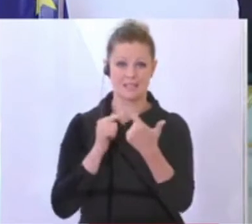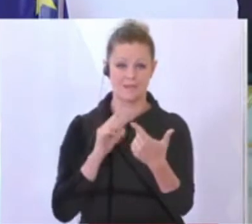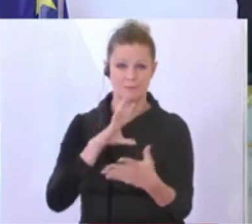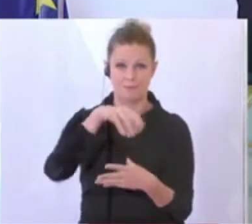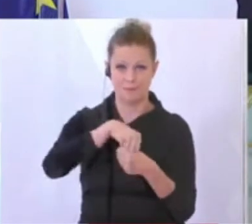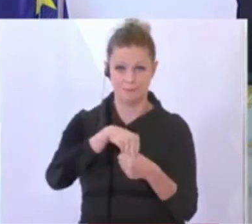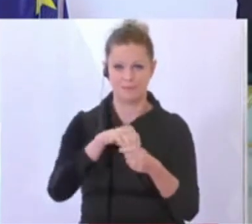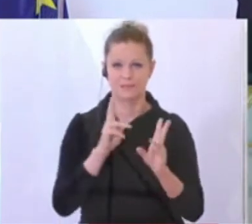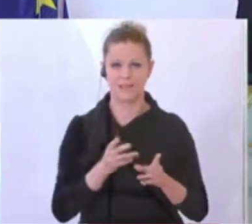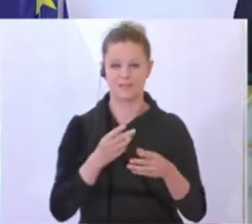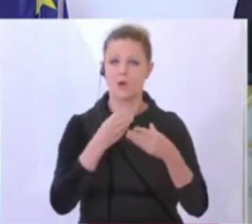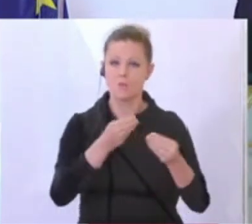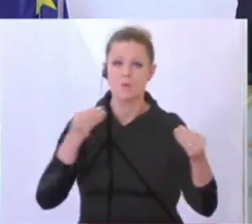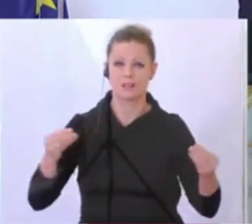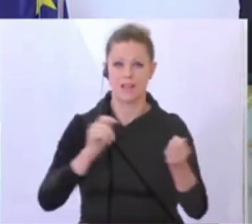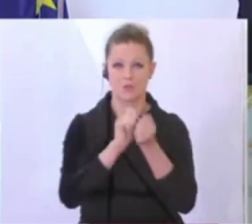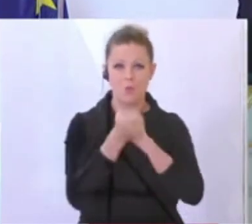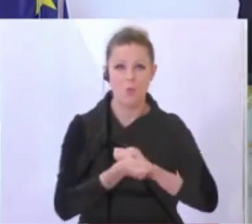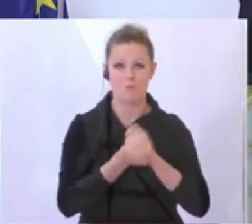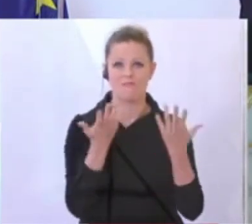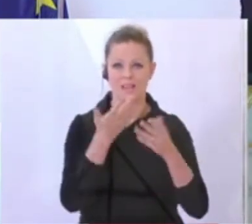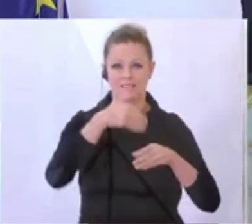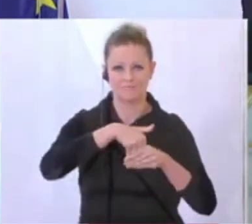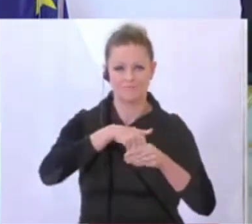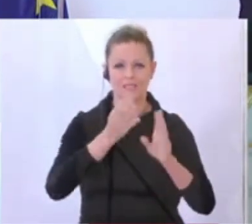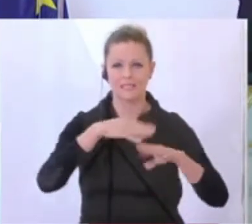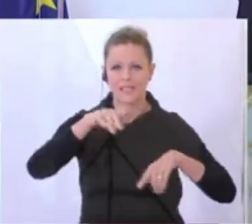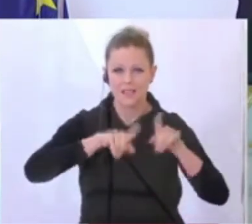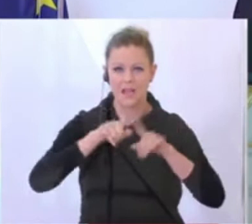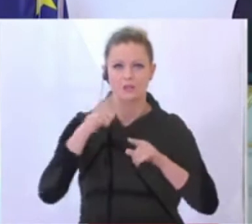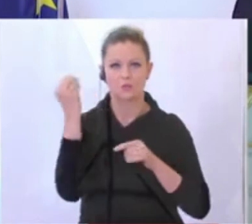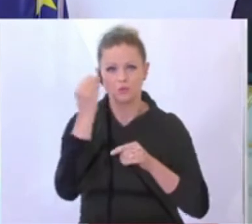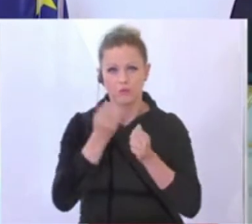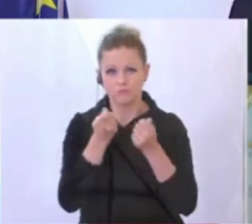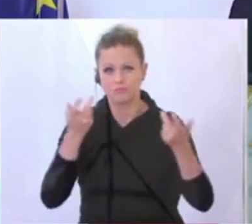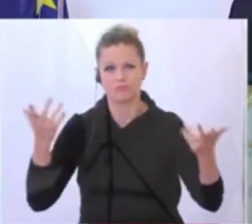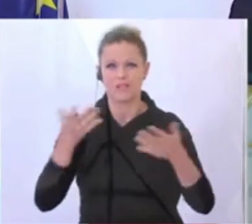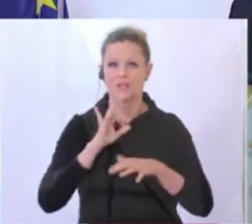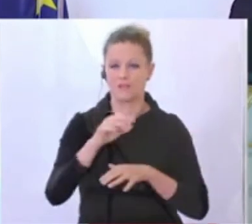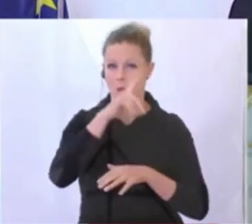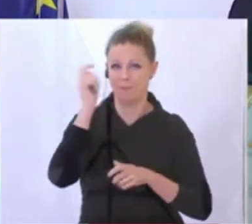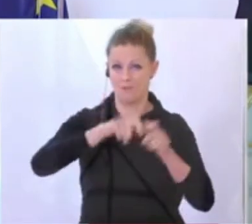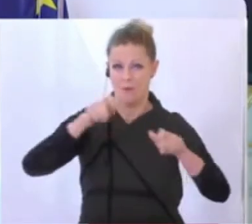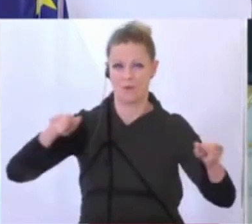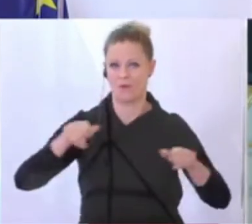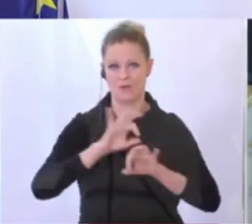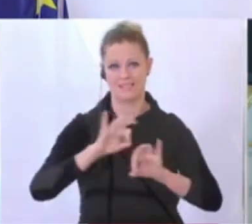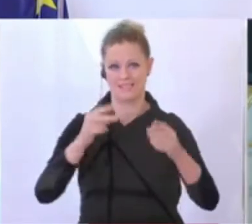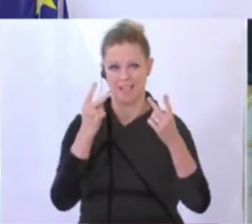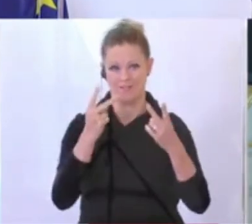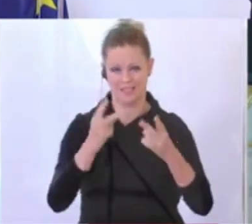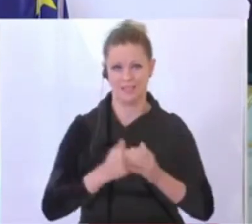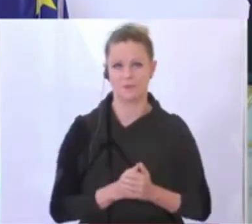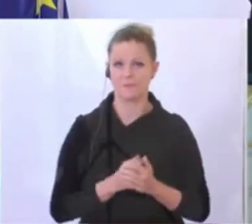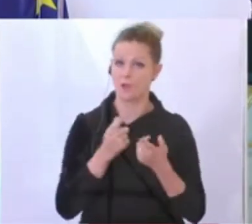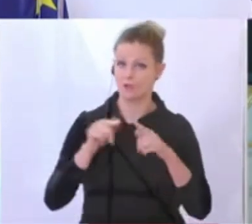Modernisierung von Kindergärten, Schulen und viel mehr, was direkt für die Bevölkerung vor Ort relevant ist. Und